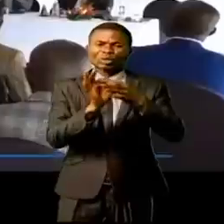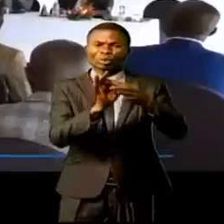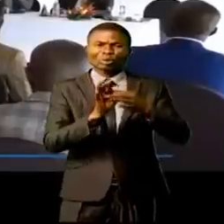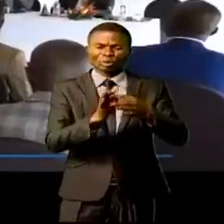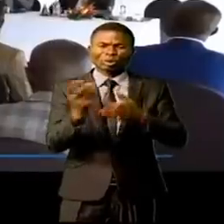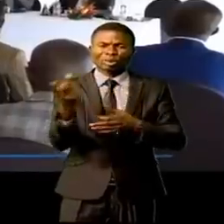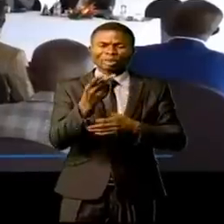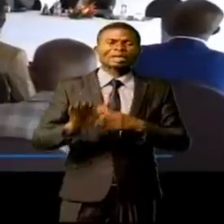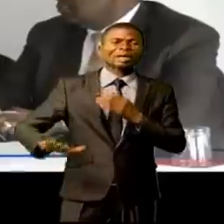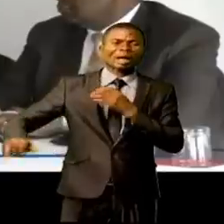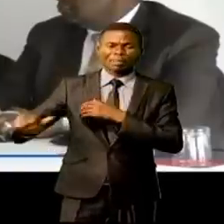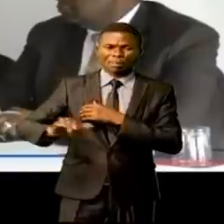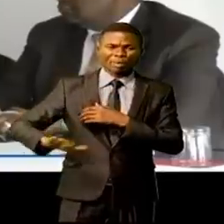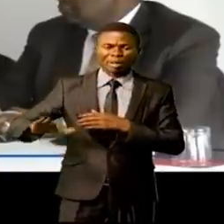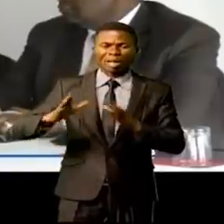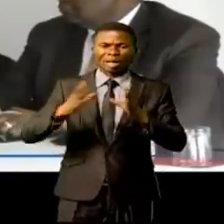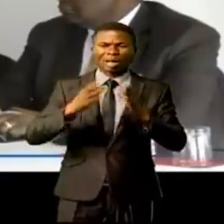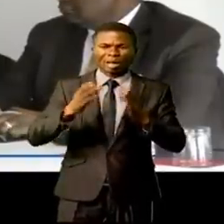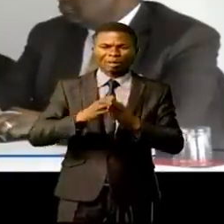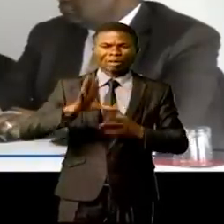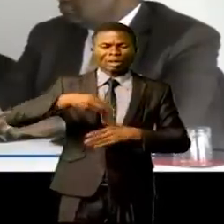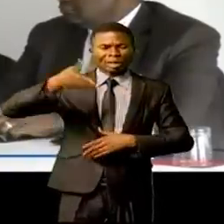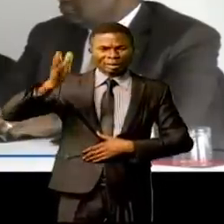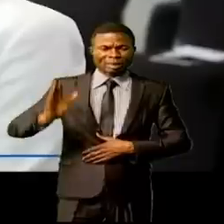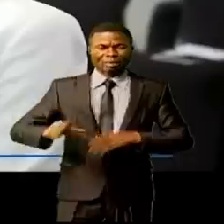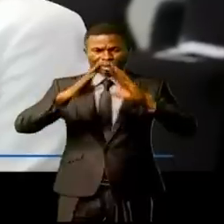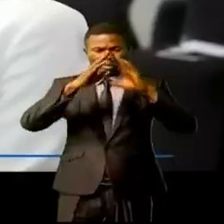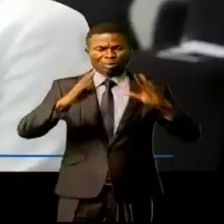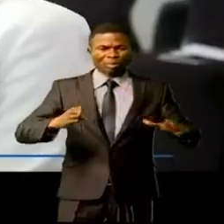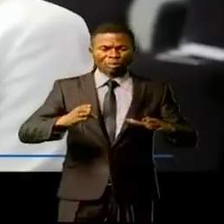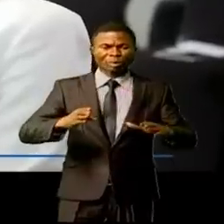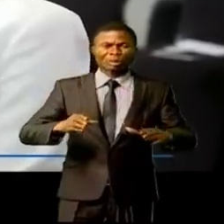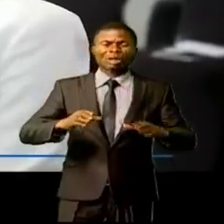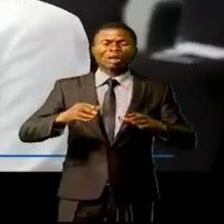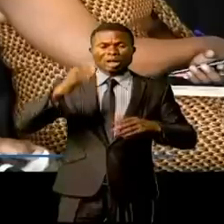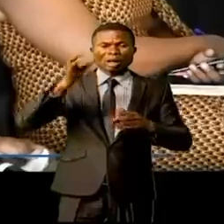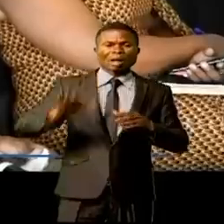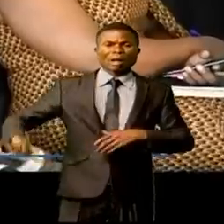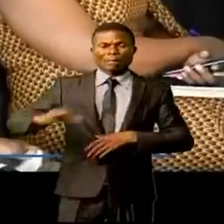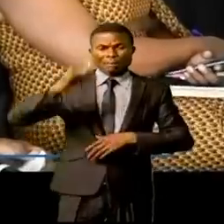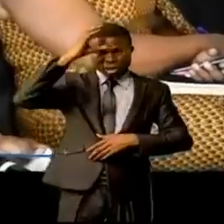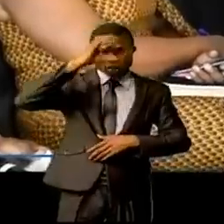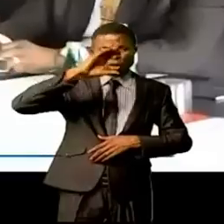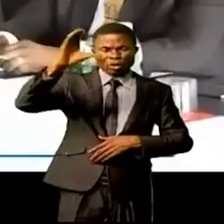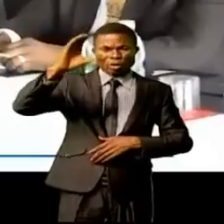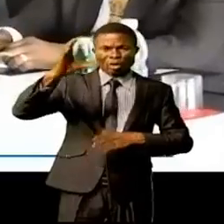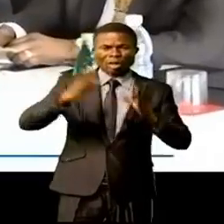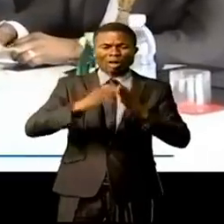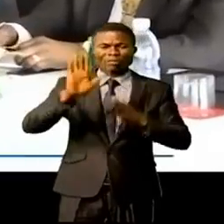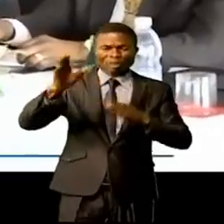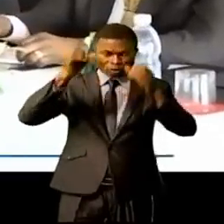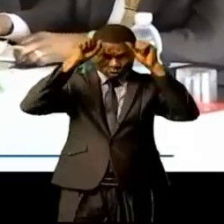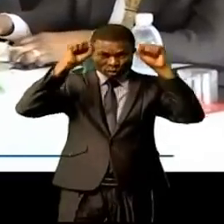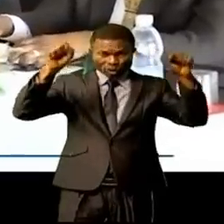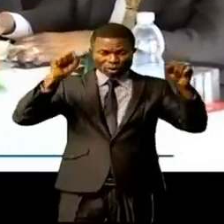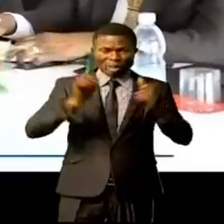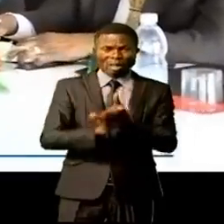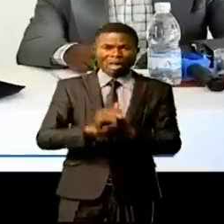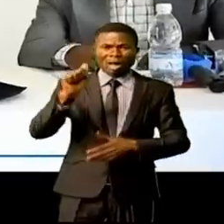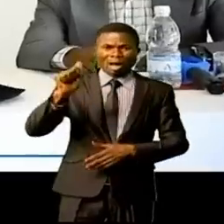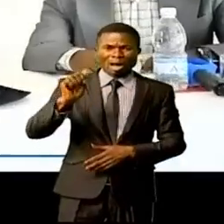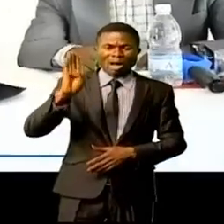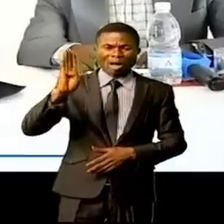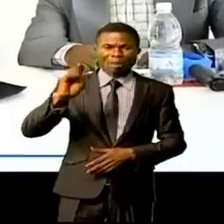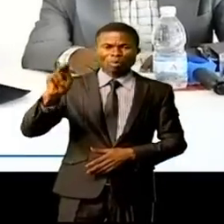bilatérale avec la Chambre des experts immobiliers de la Côte d'Ivoire chapeauté par son président Aboubakar Mbengue.